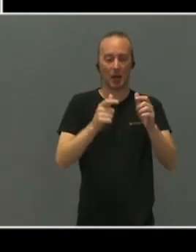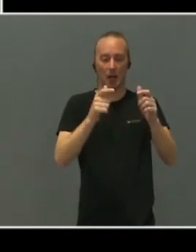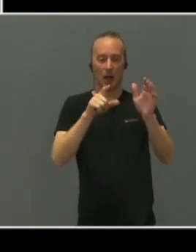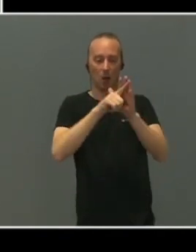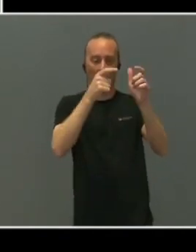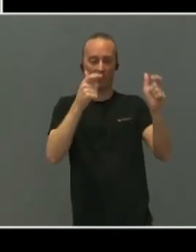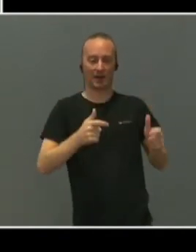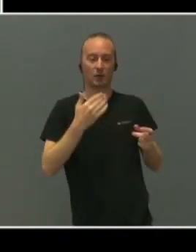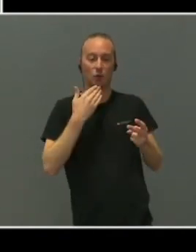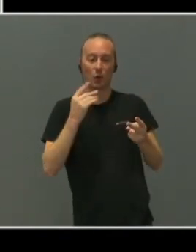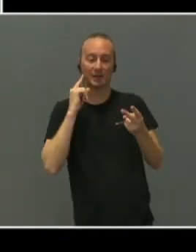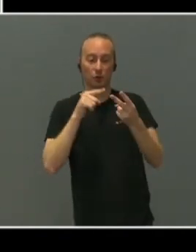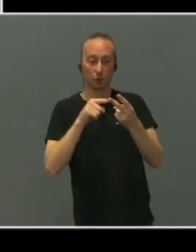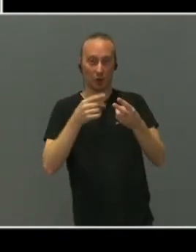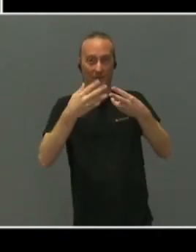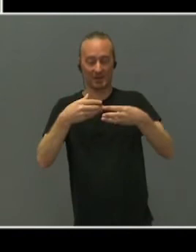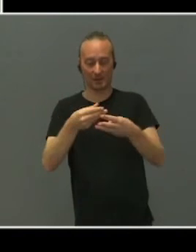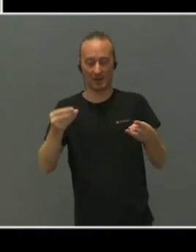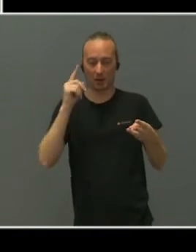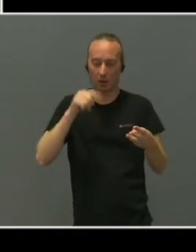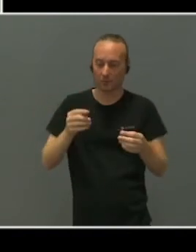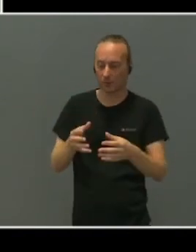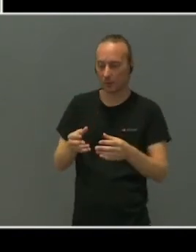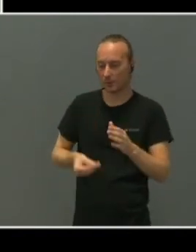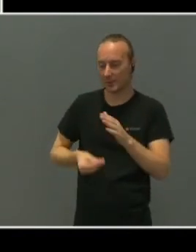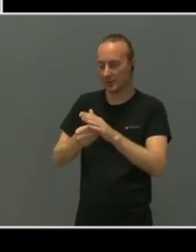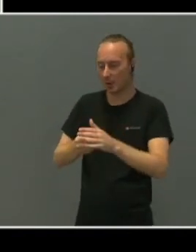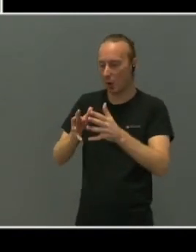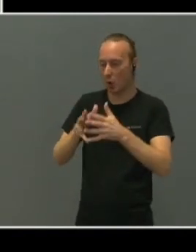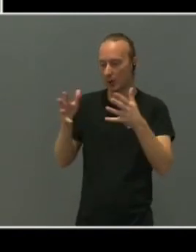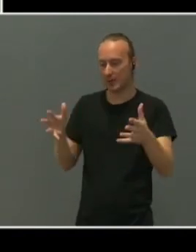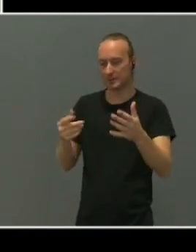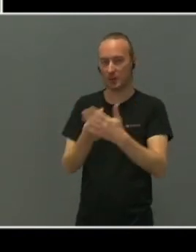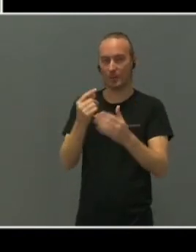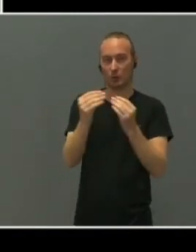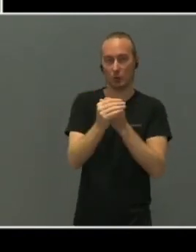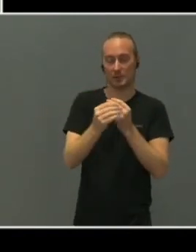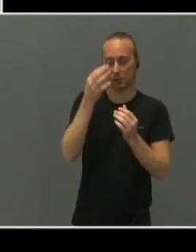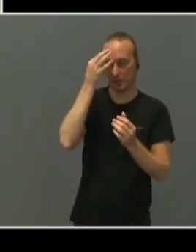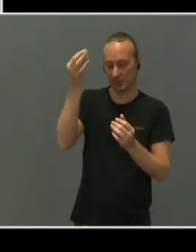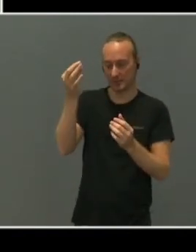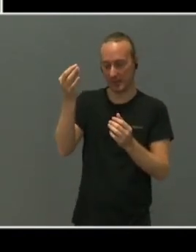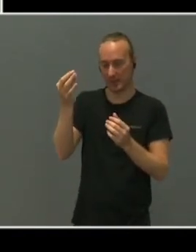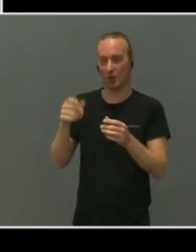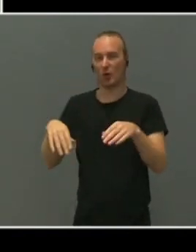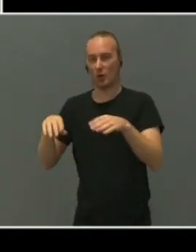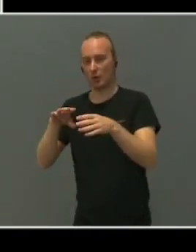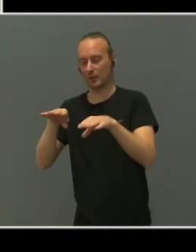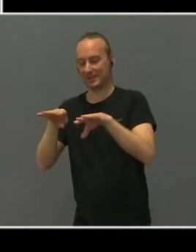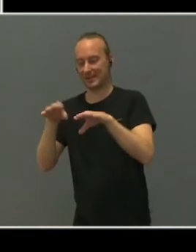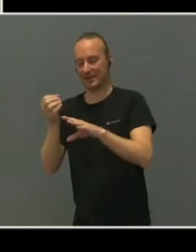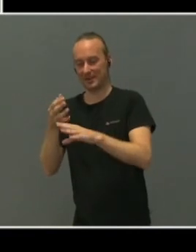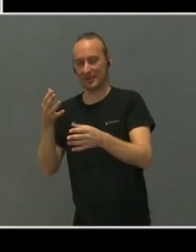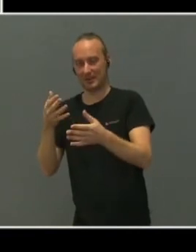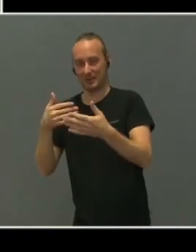virkemidler, øker spesialpedagogisk kompetanse og skaper inkluderende praksis. De skal derfor høre mye mer om